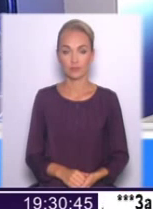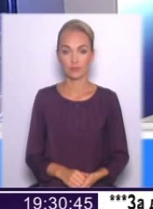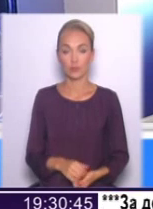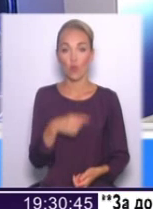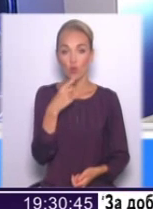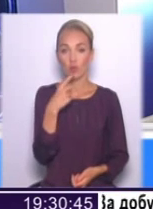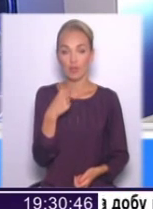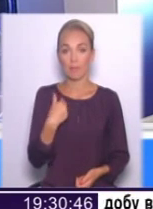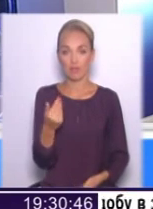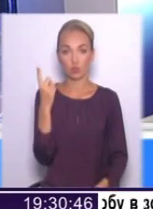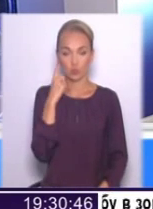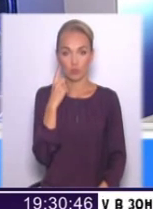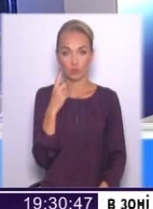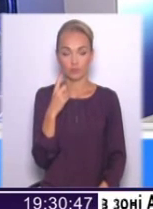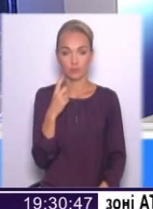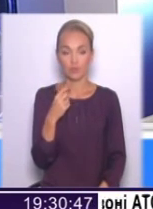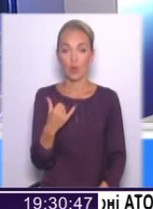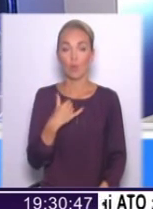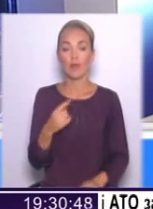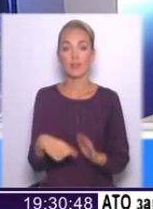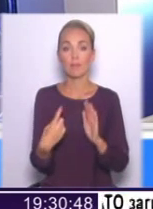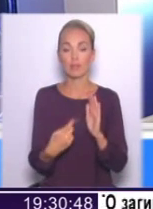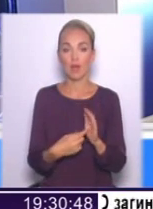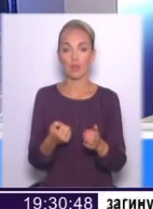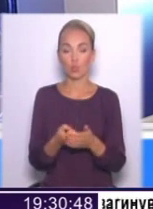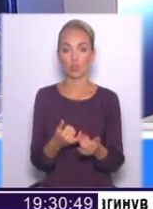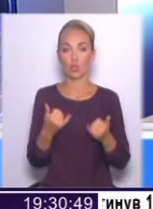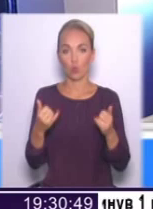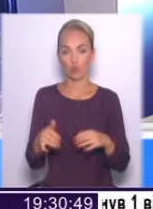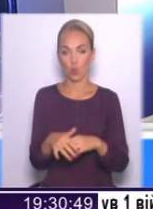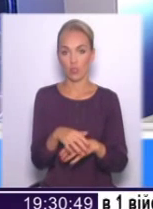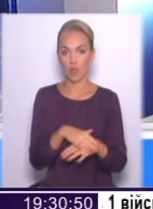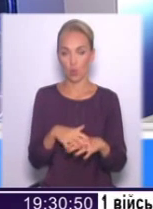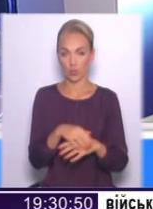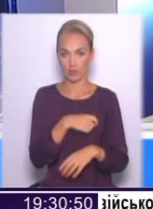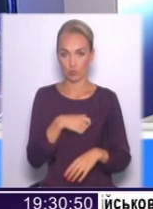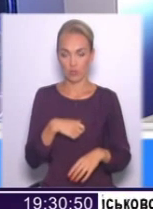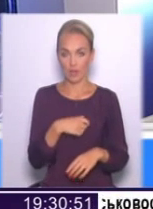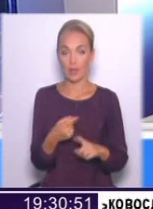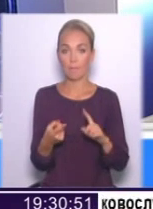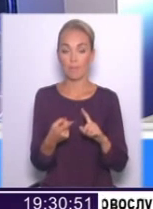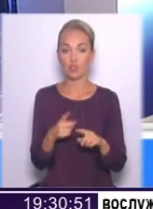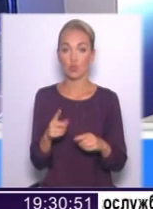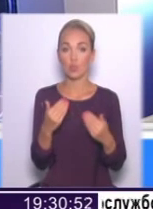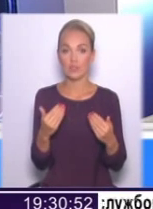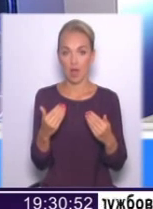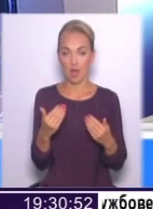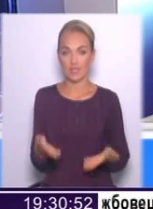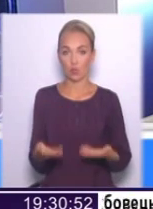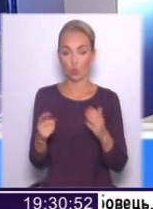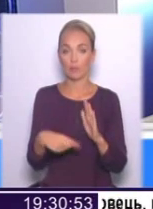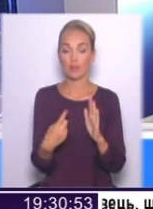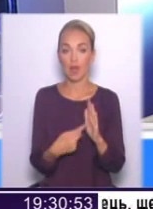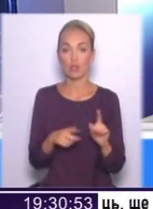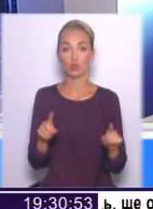Говоріть, говоріть, ми вас чуємо. Добрий вечір. У мене питання до шановного народного депутата. Перше, те, що зараз затронули питання,